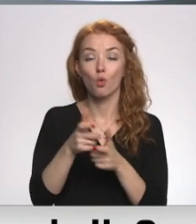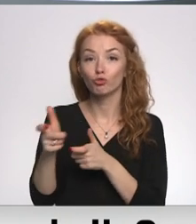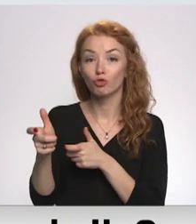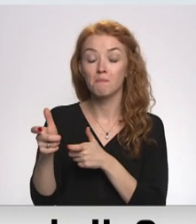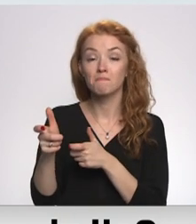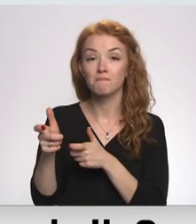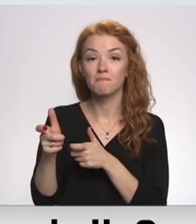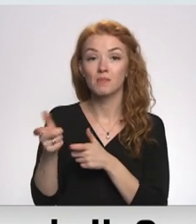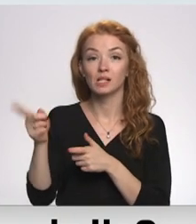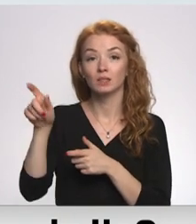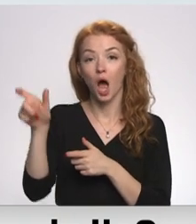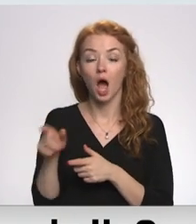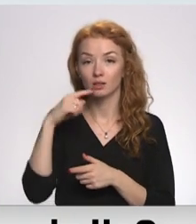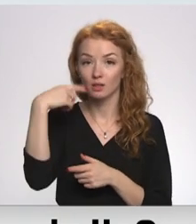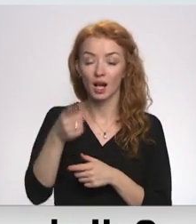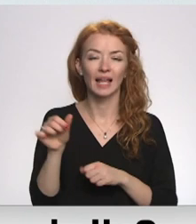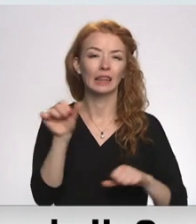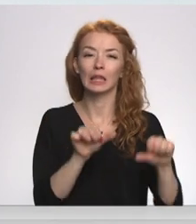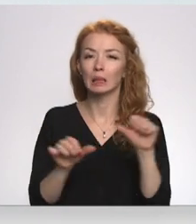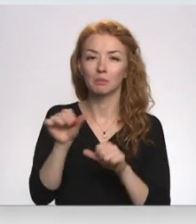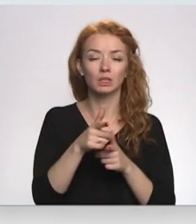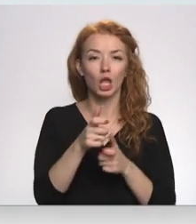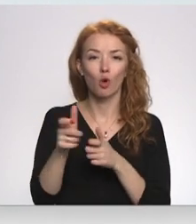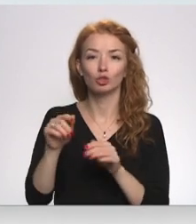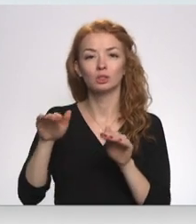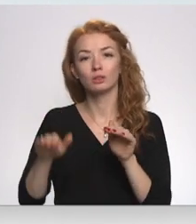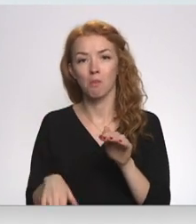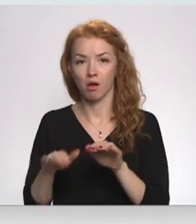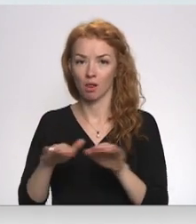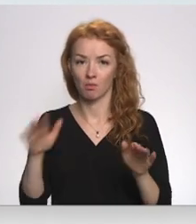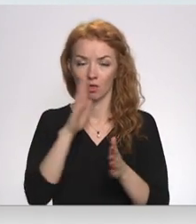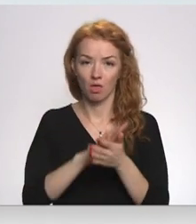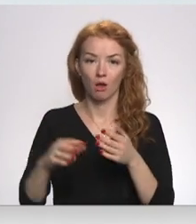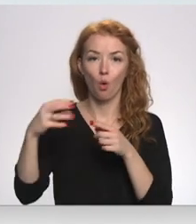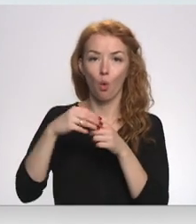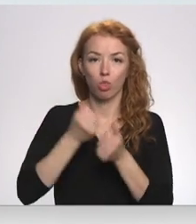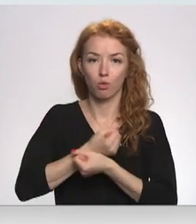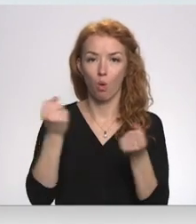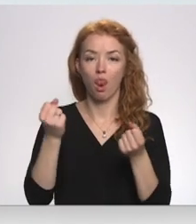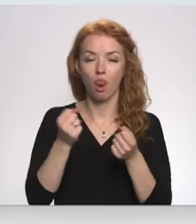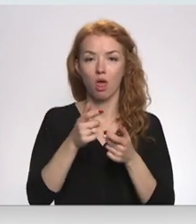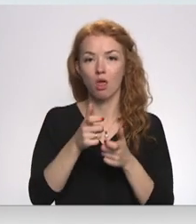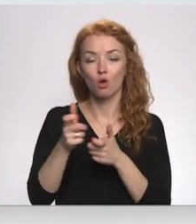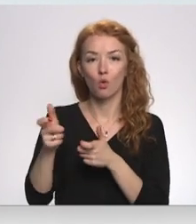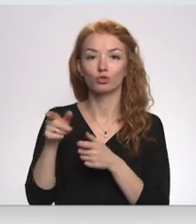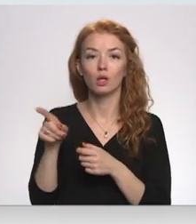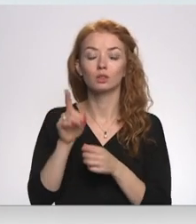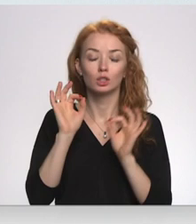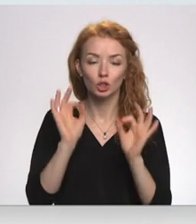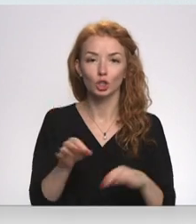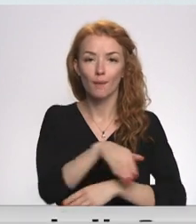ķīmiskajie ieroči ir mazāka pakāpa nekā kodoli ieroči, tas ir tādas būtiski sarkanas